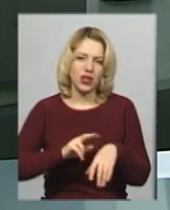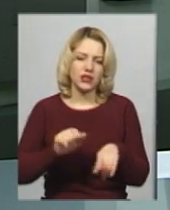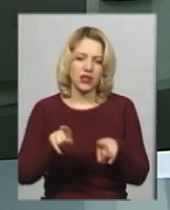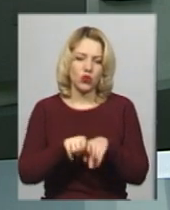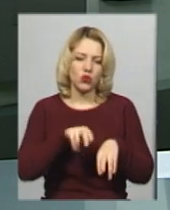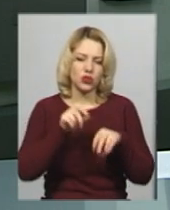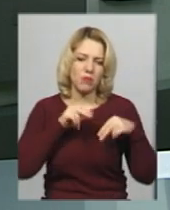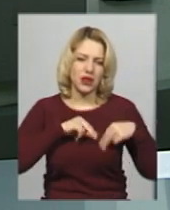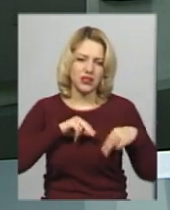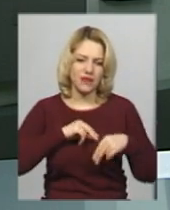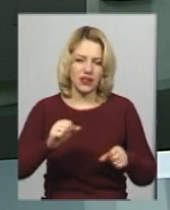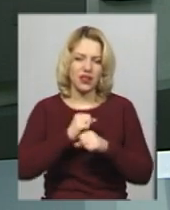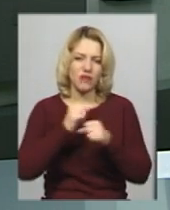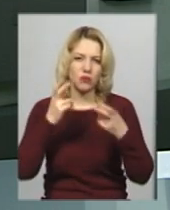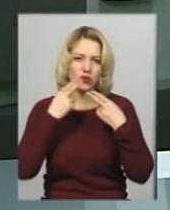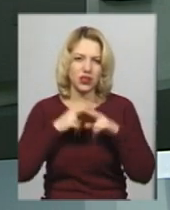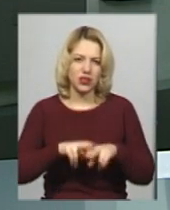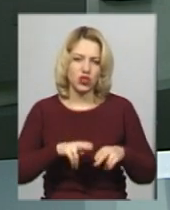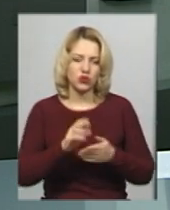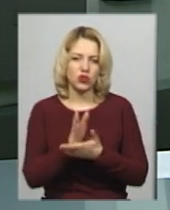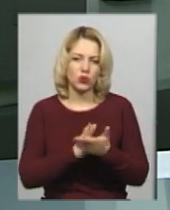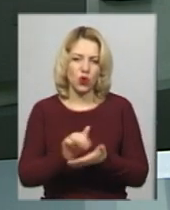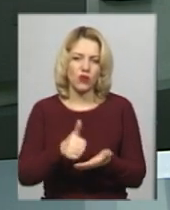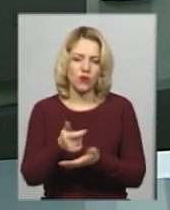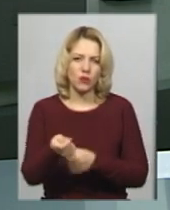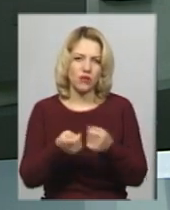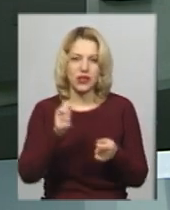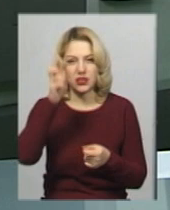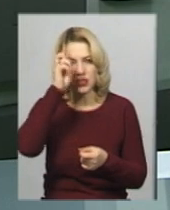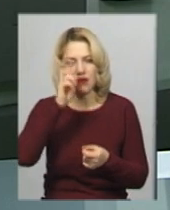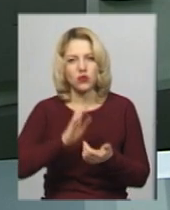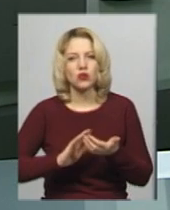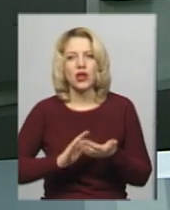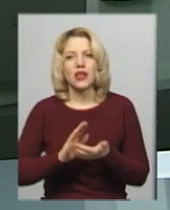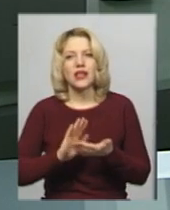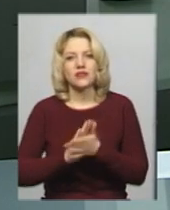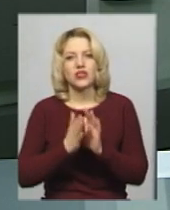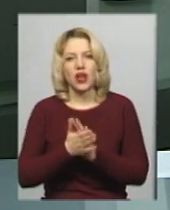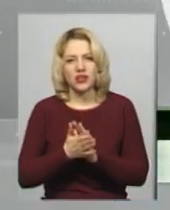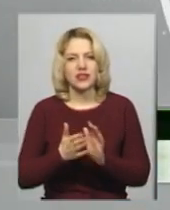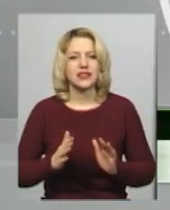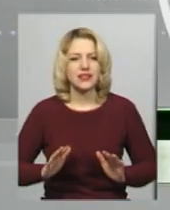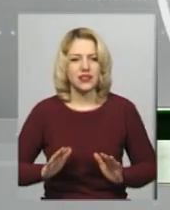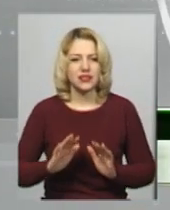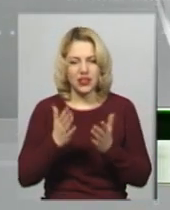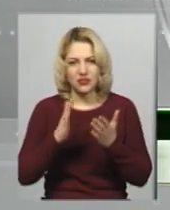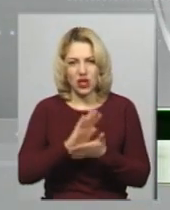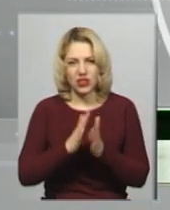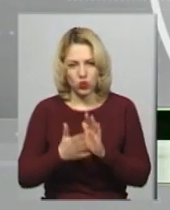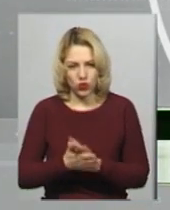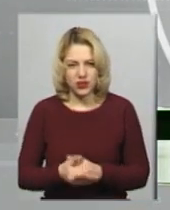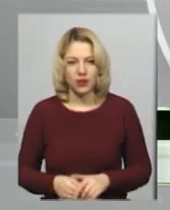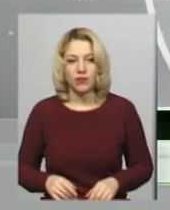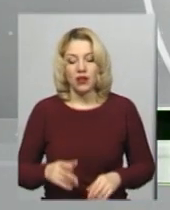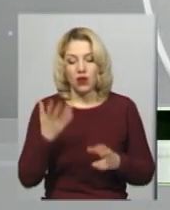вибухотехнічної служби головного управління Державної служби з надзвичайних ситуацій в Хмельницькій області. В ході обстеження